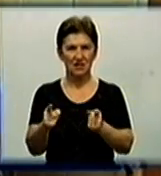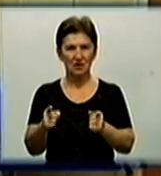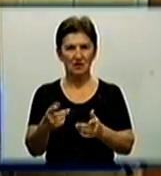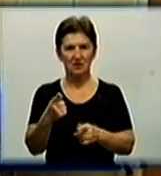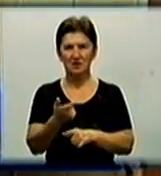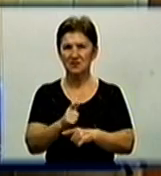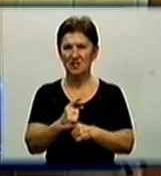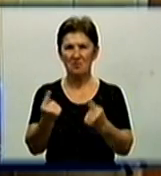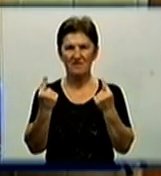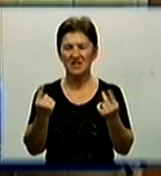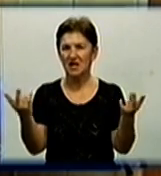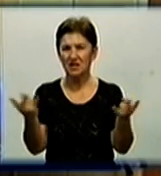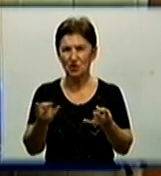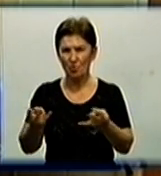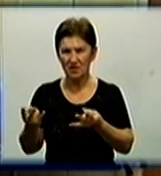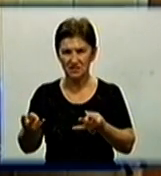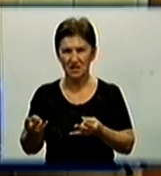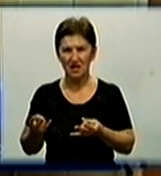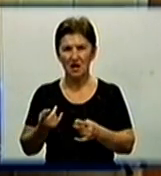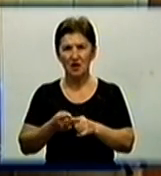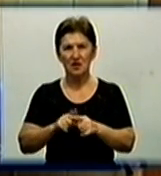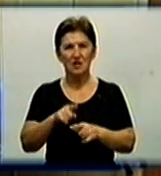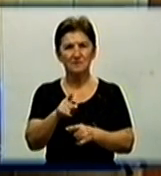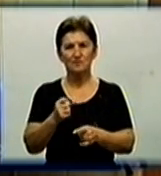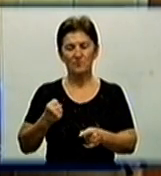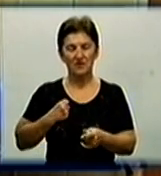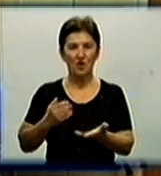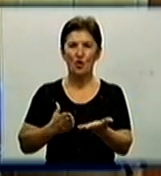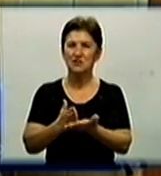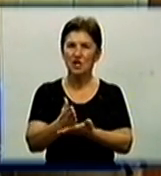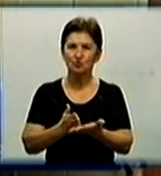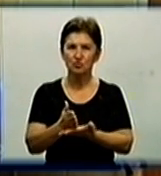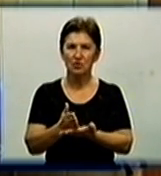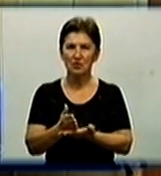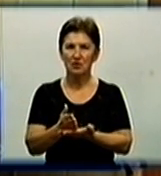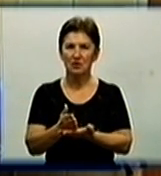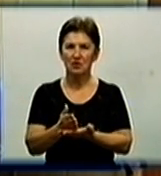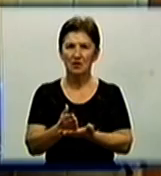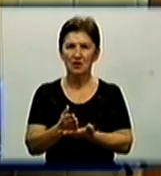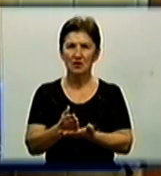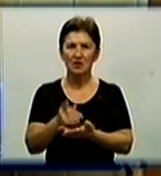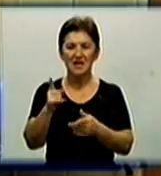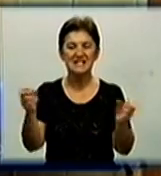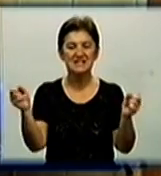відбору. Найбільше необхідність в тих добровольцях, які проходили військову службу в частинах